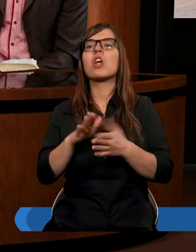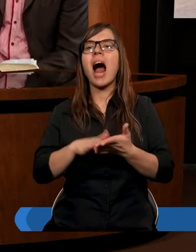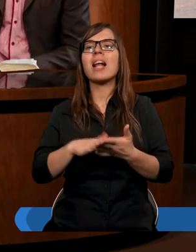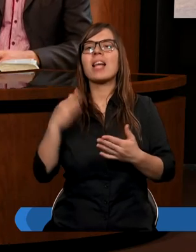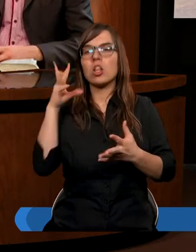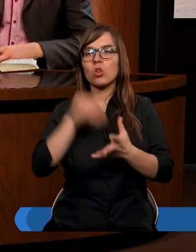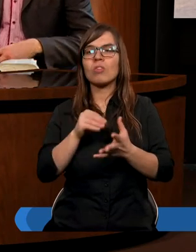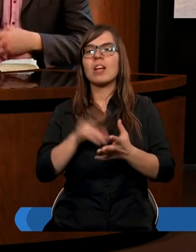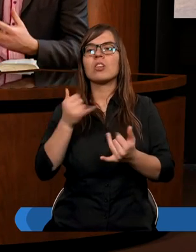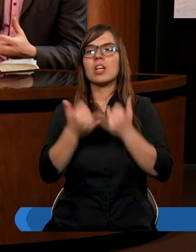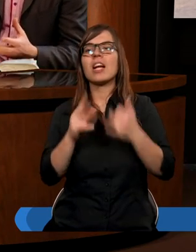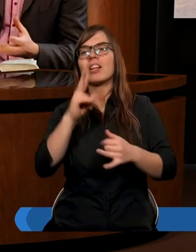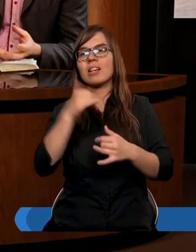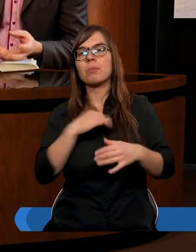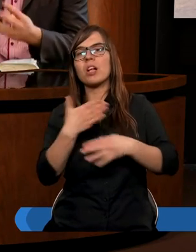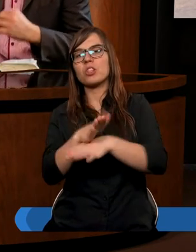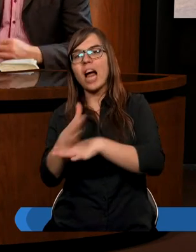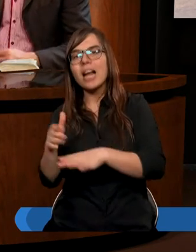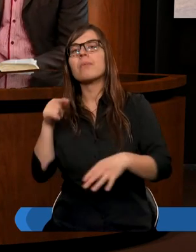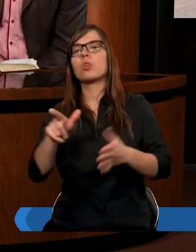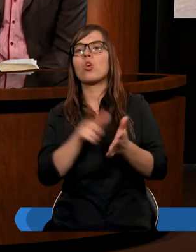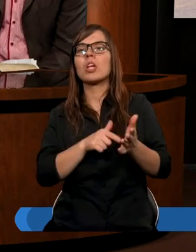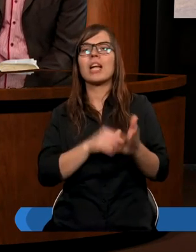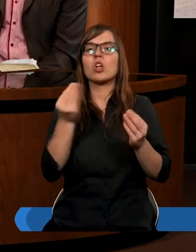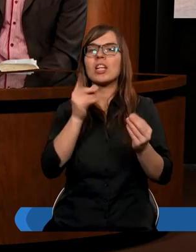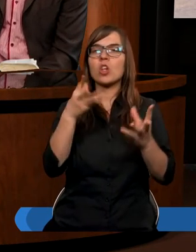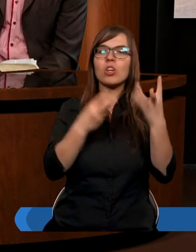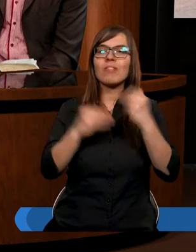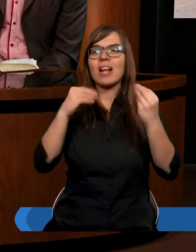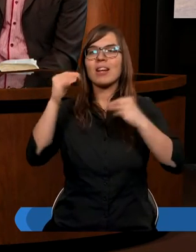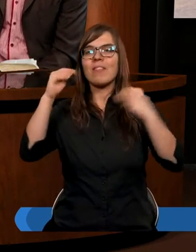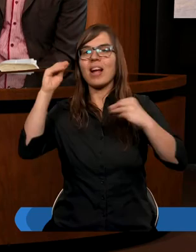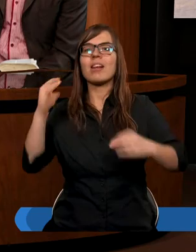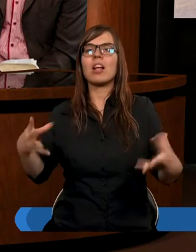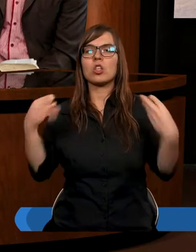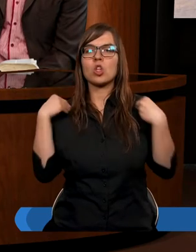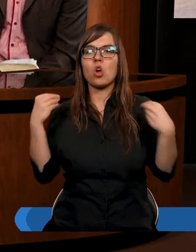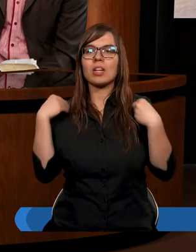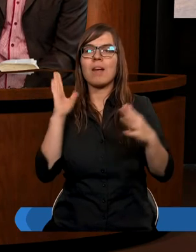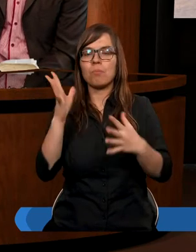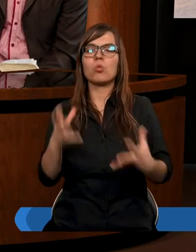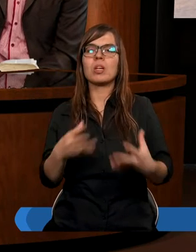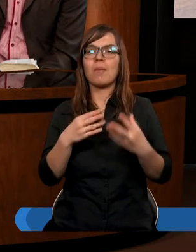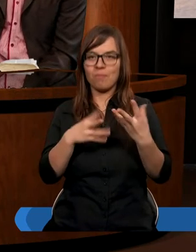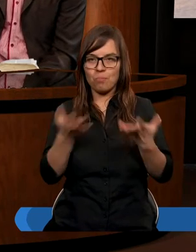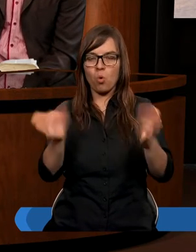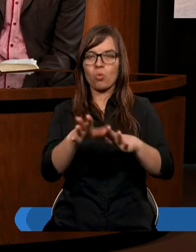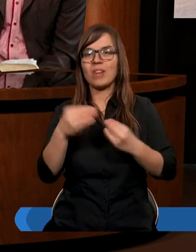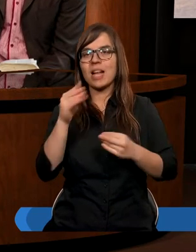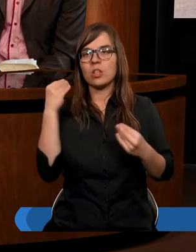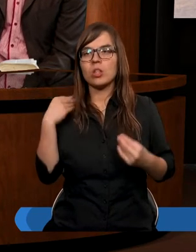jeśli się dzielimy to często jeszcze większe jeszcze większe później rzeczy dostajemy